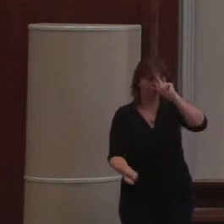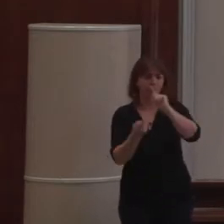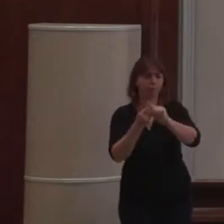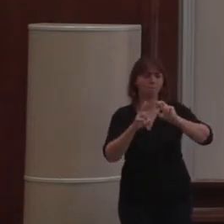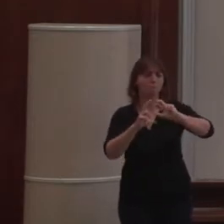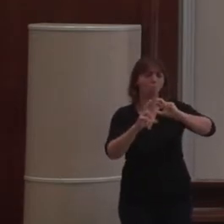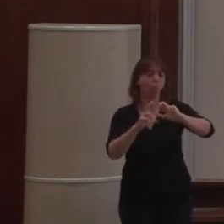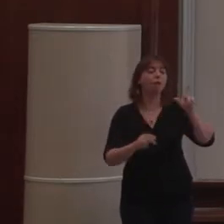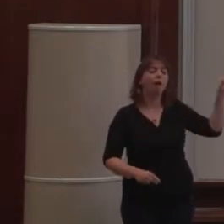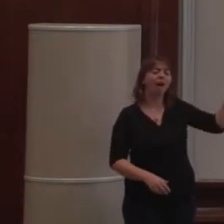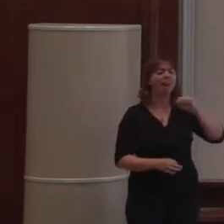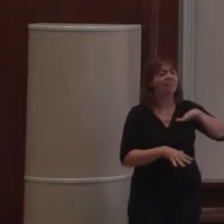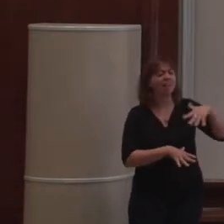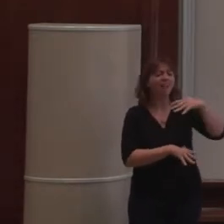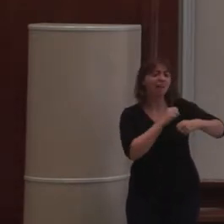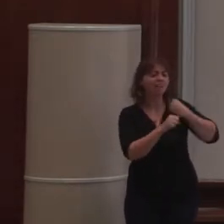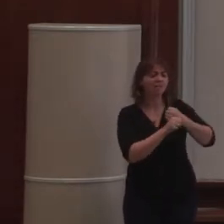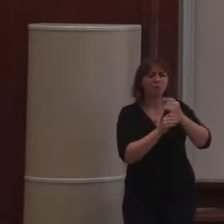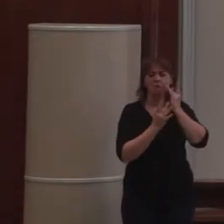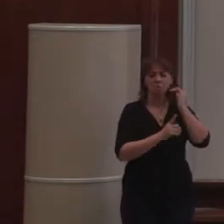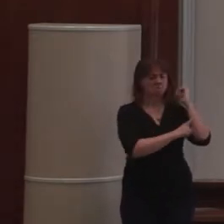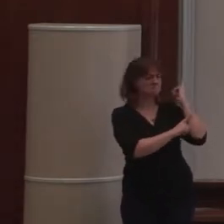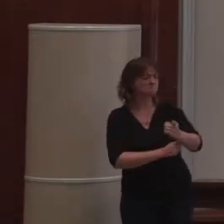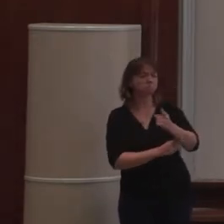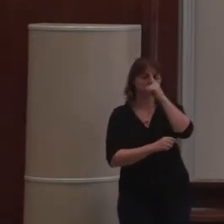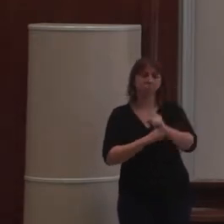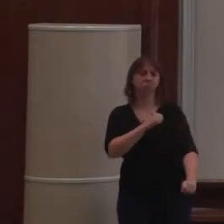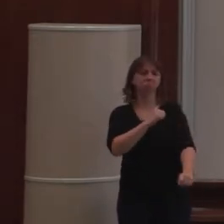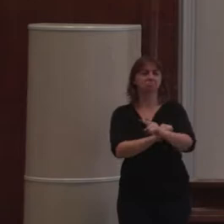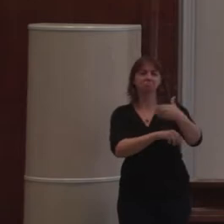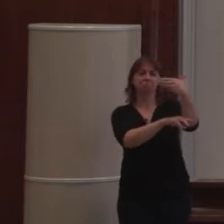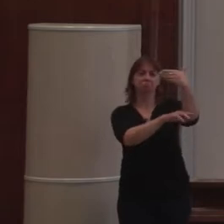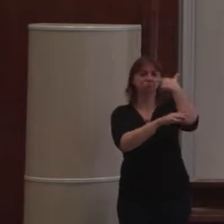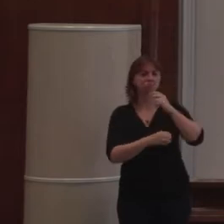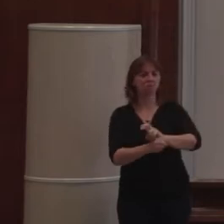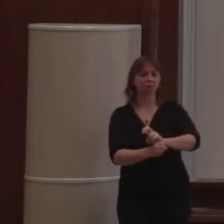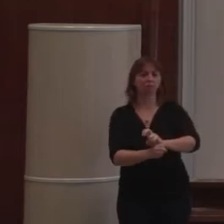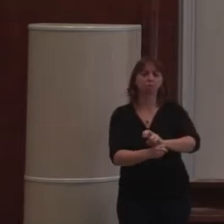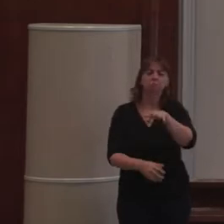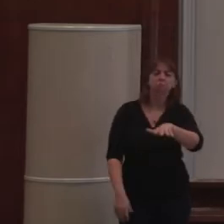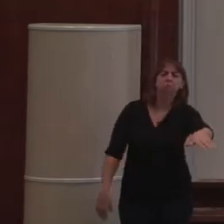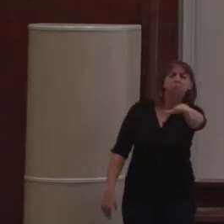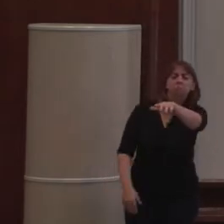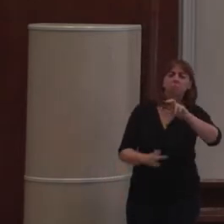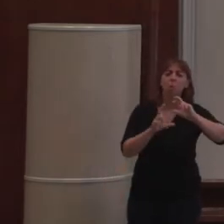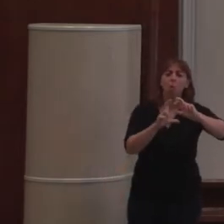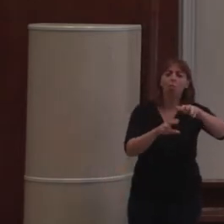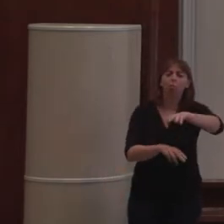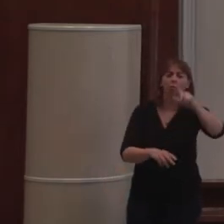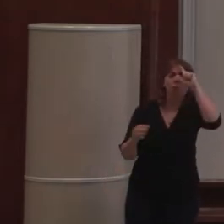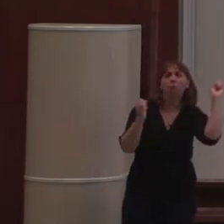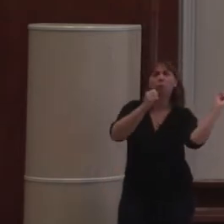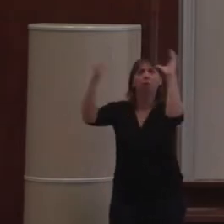'expérience feront toujours la différence. Pour ceux d'entre vous, pour qui ça évoque une publicité, c'est que vous êtes vieux,